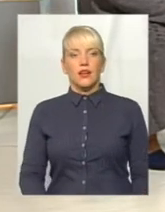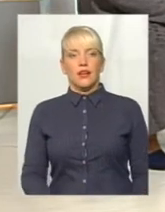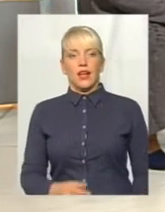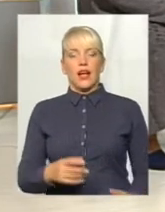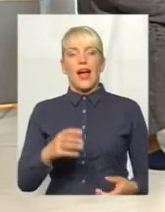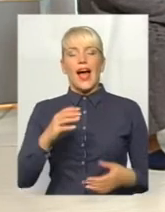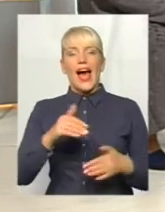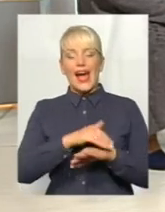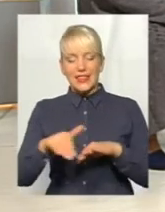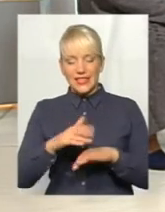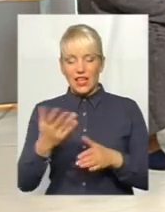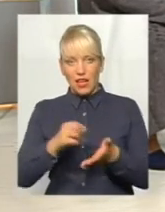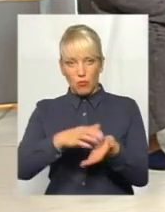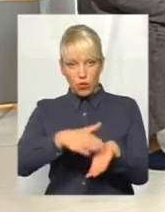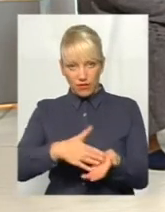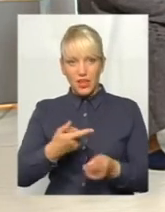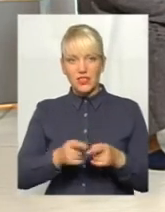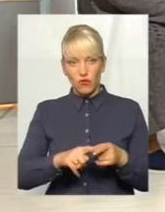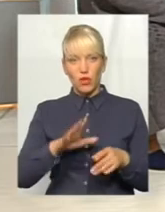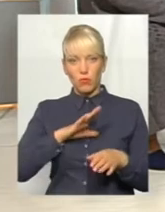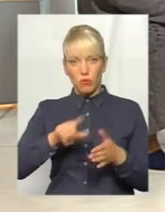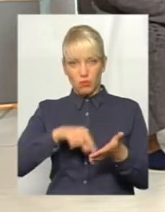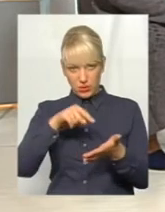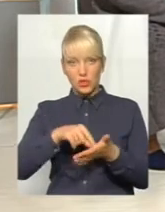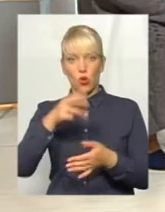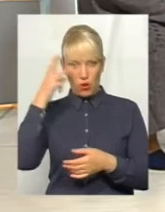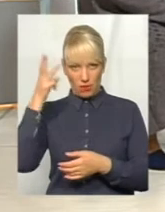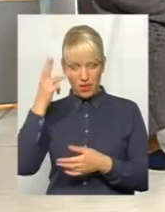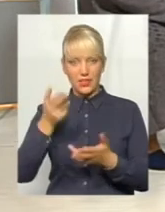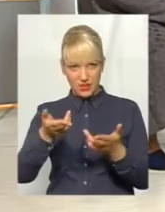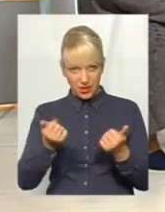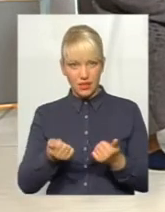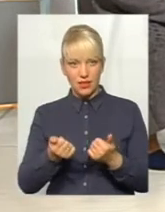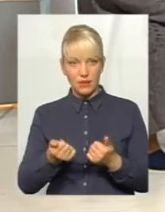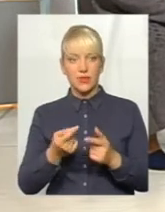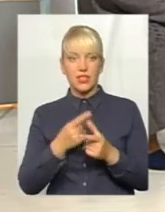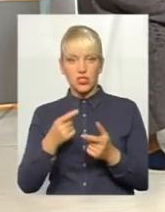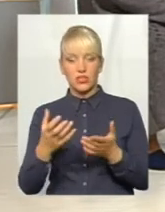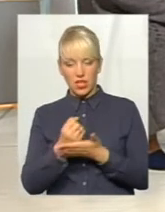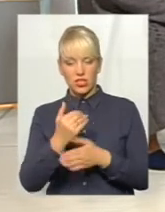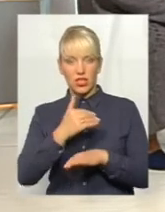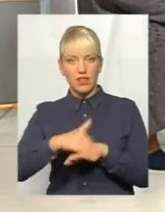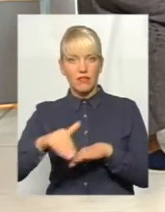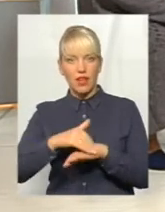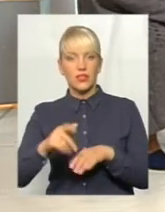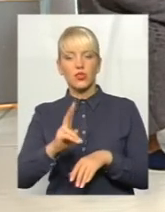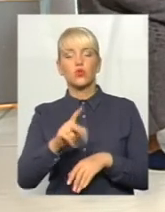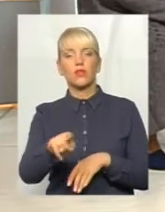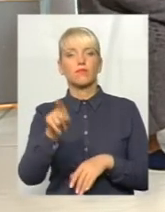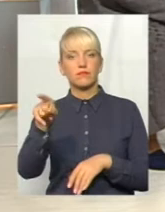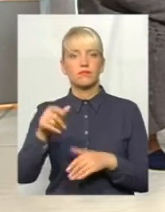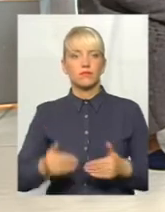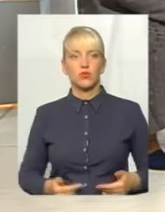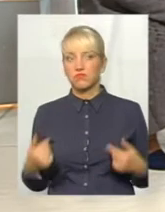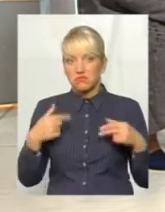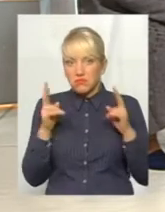вказана, вона ж була в містах Хмельницького, так? Чи знайшли в базі цю адресу, хто там проживає? Ну, я